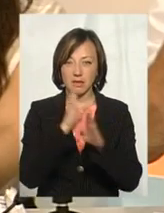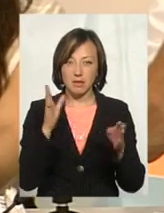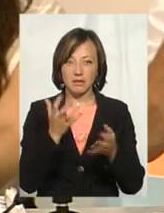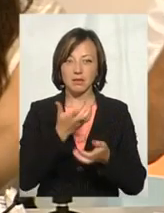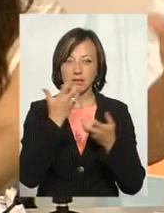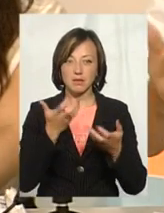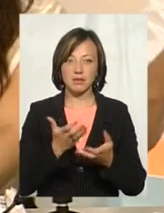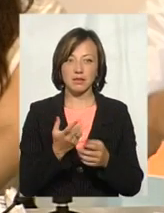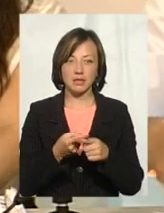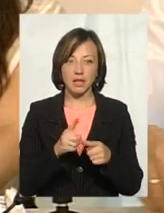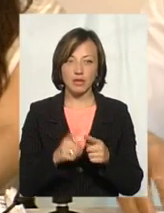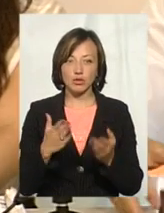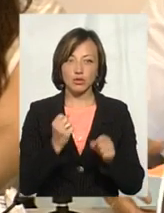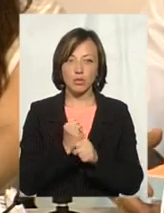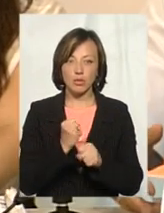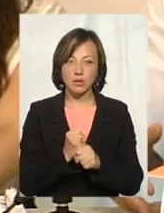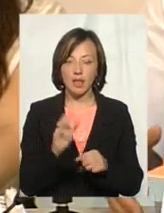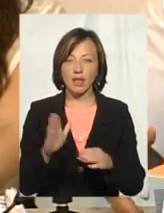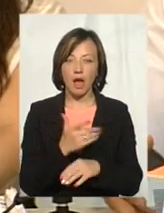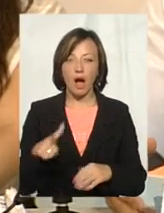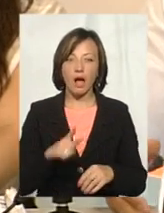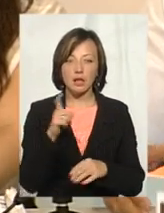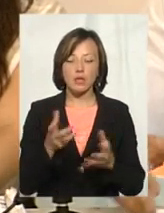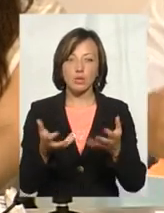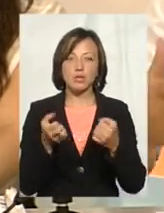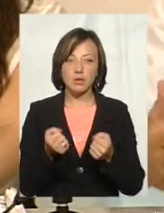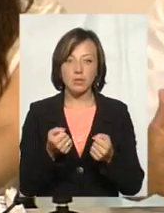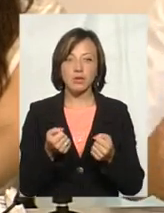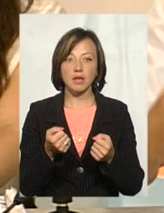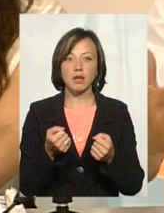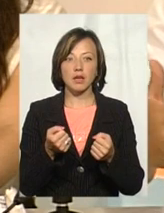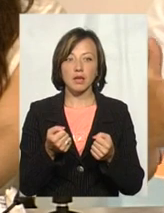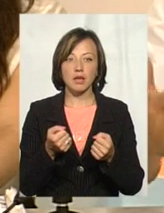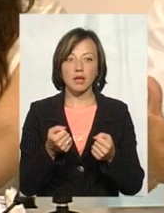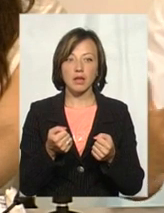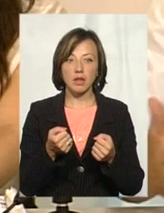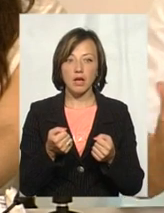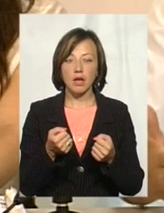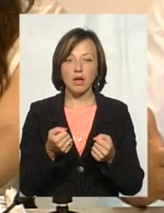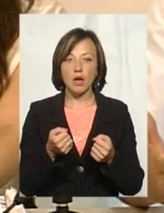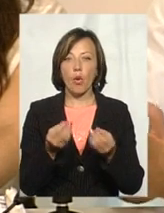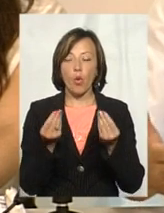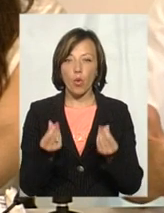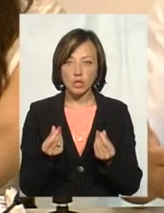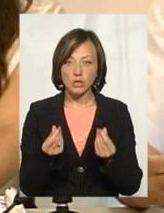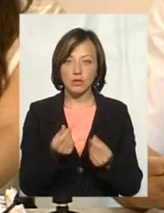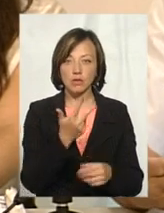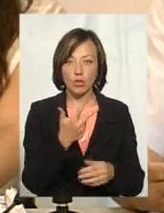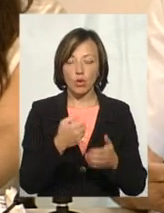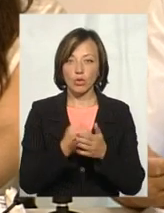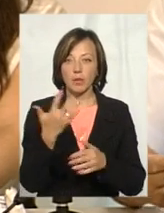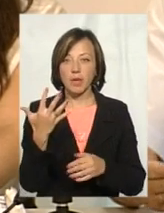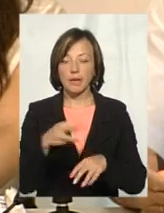ефер. А це, якщо ми зробимо дегазацію, ми отримуємо від Кіоского чи Паризького протоколу кошти від 3 до 5